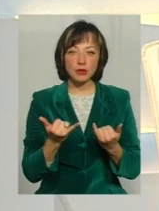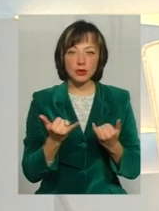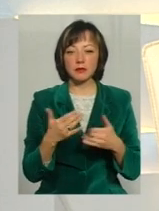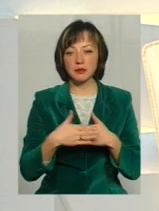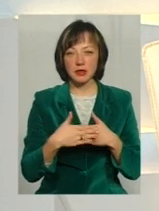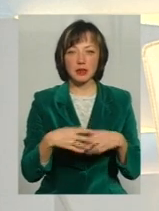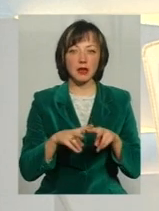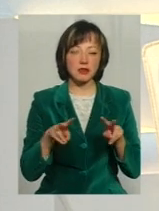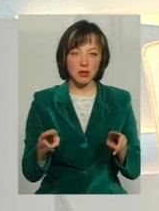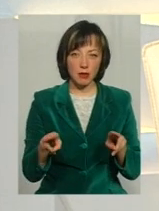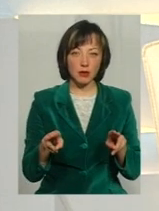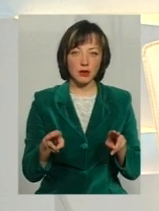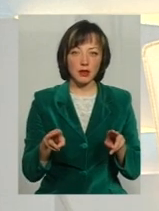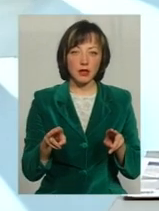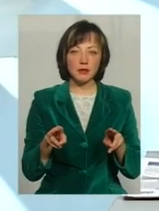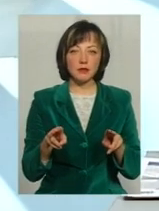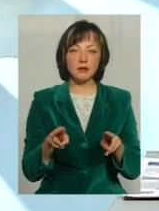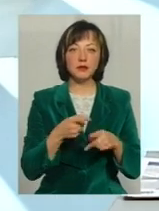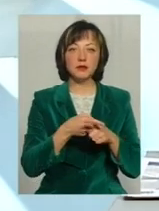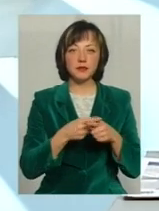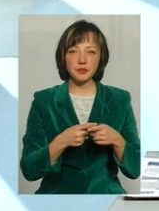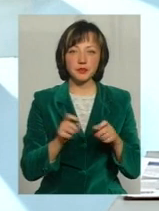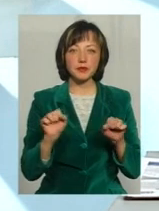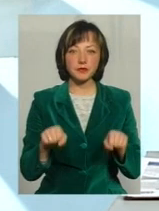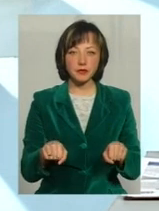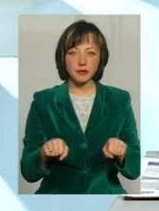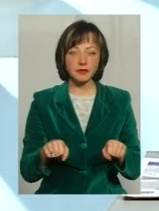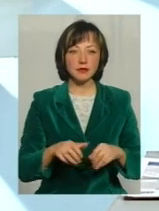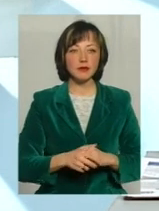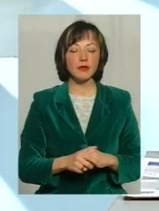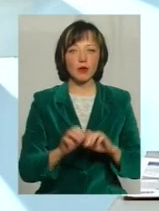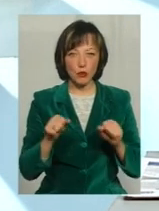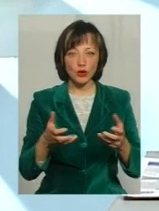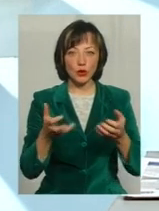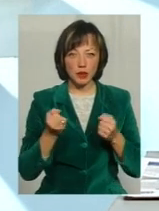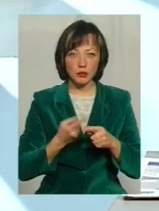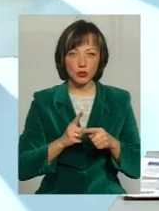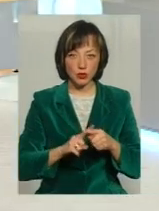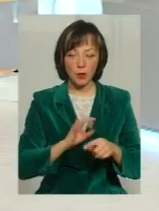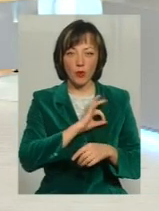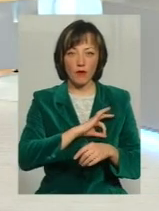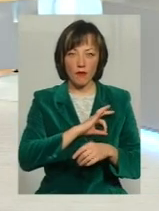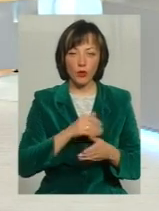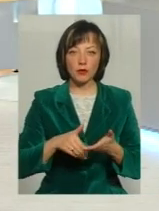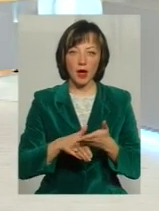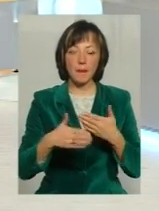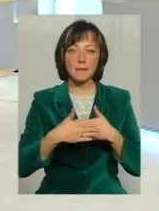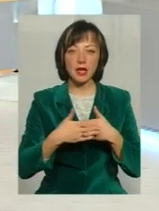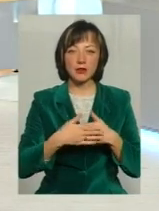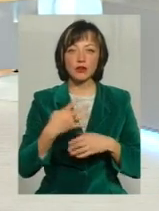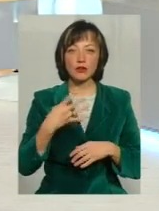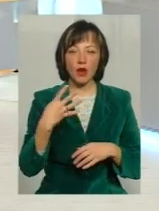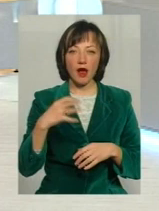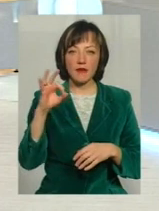десь приблизно так само половина може отримати ту правову допомогу Біля 40%